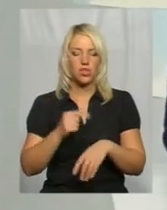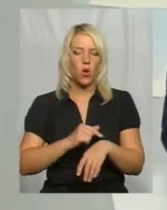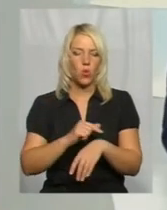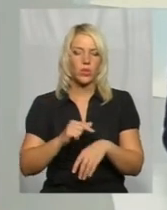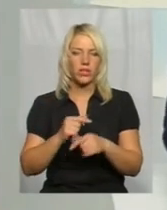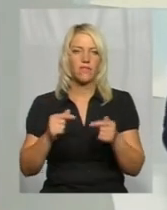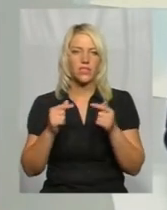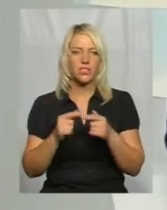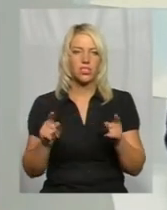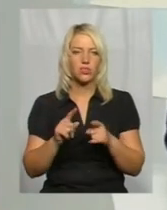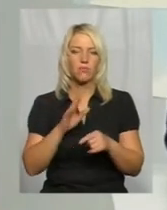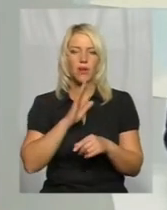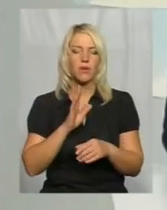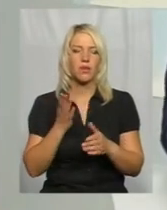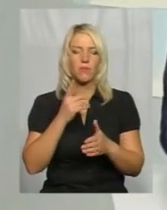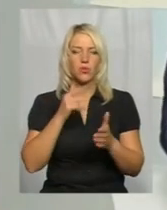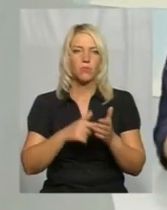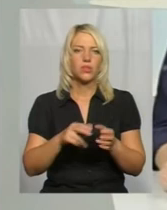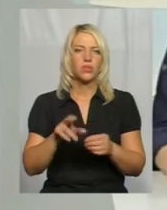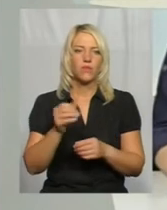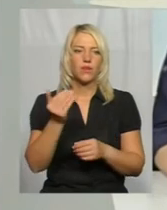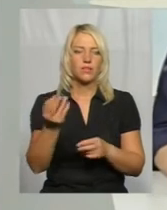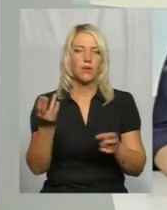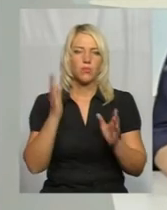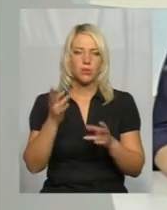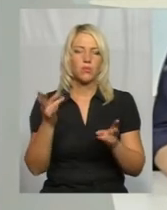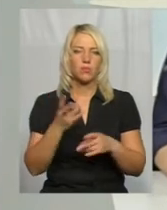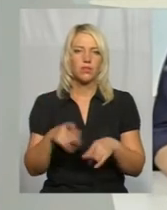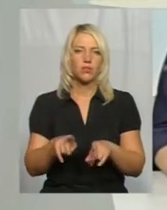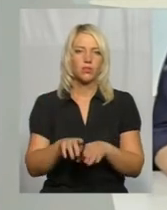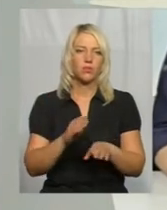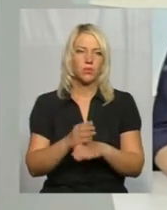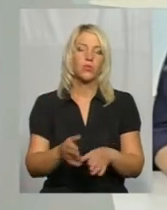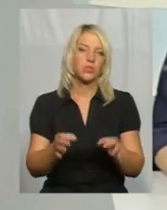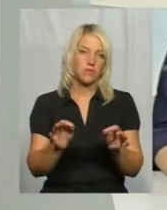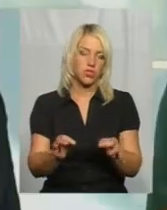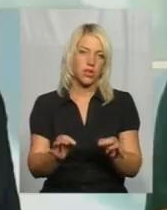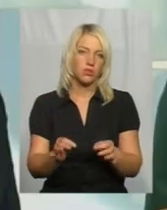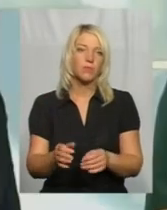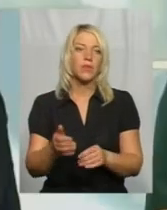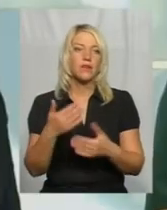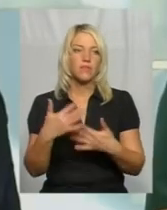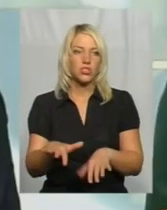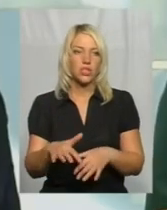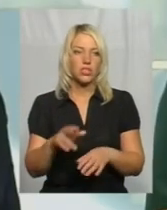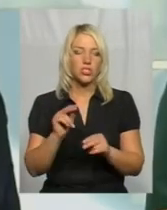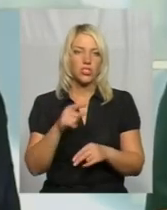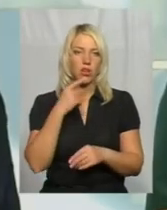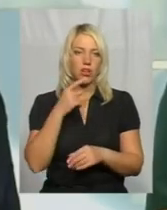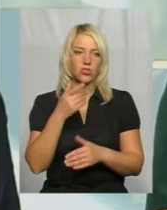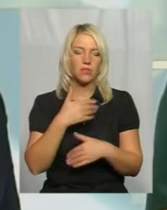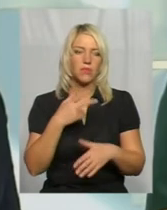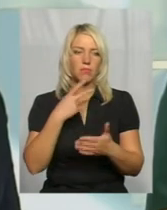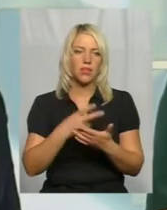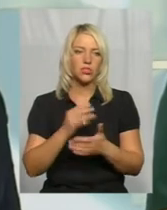визначити, що мама, яка до вас потрапила, буде потребувати такої допомоги? Звичайно. Вже, чесно кажучи, ми вже